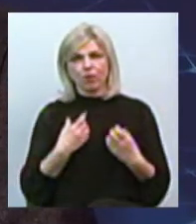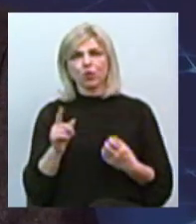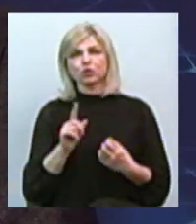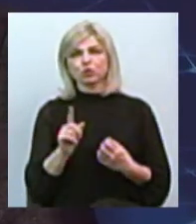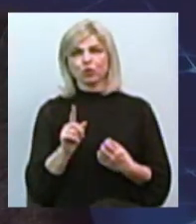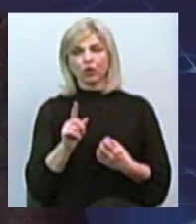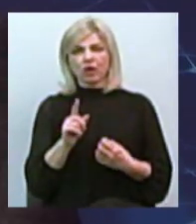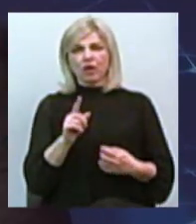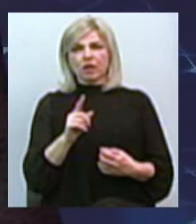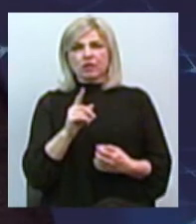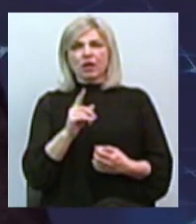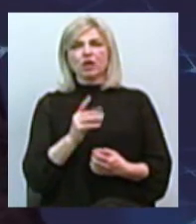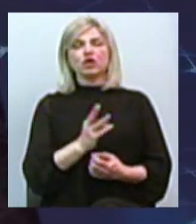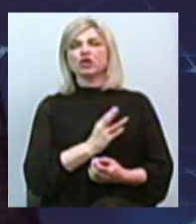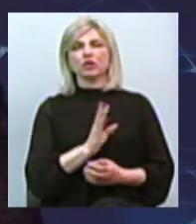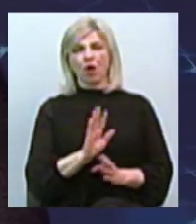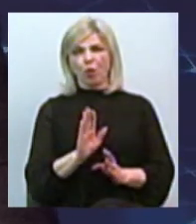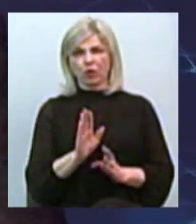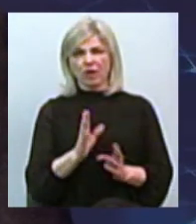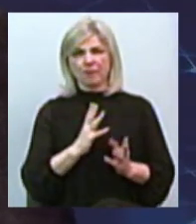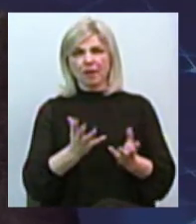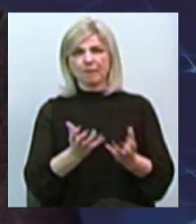небільшої охоти було прийнято заявлення